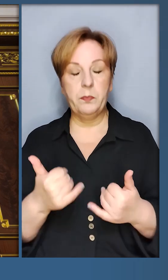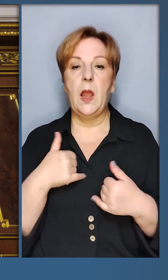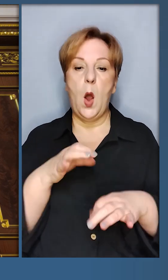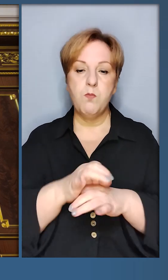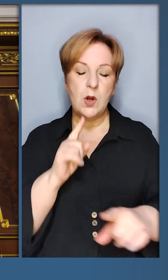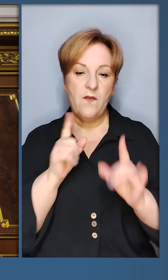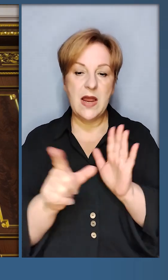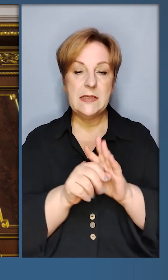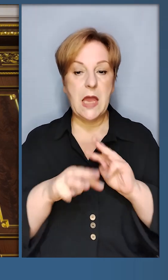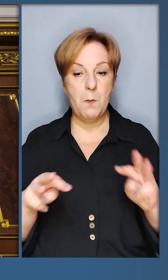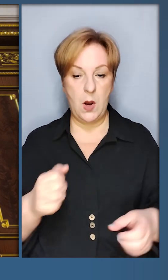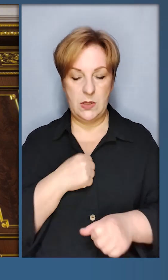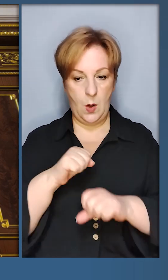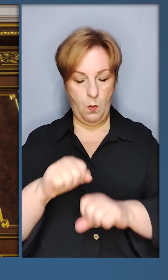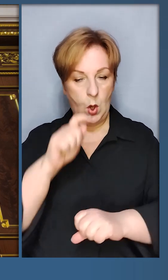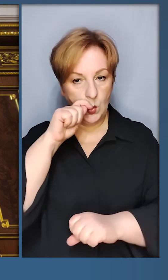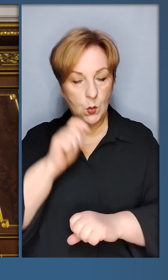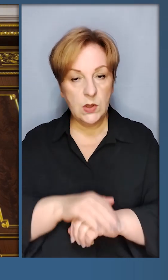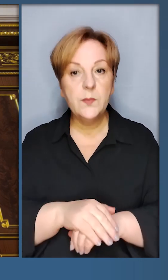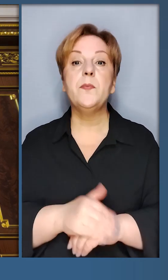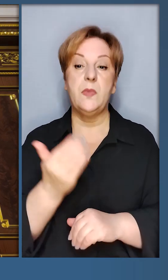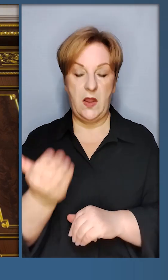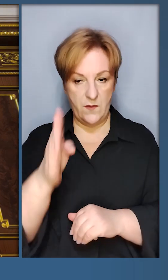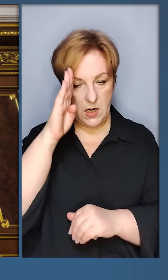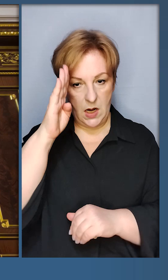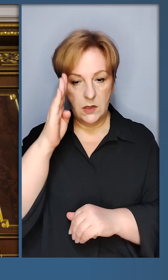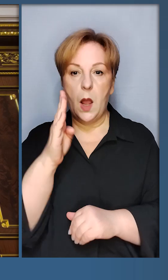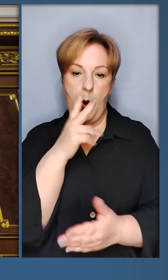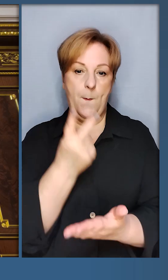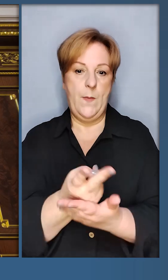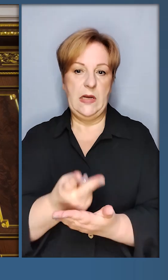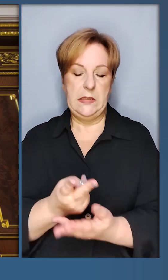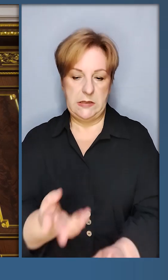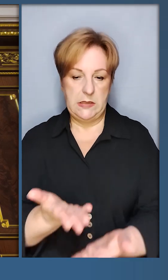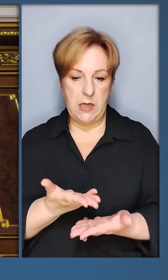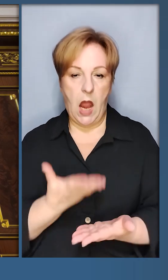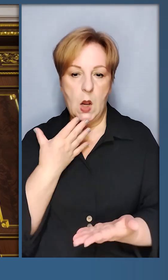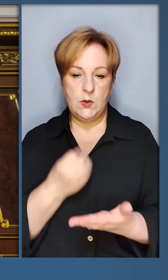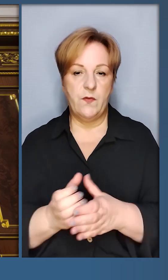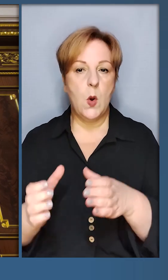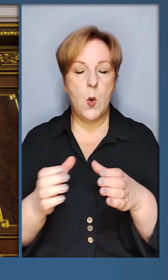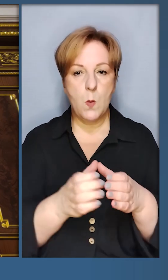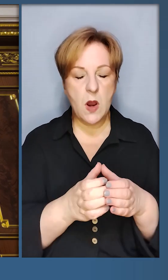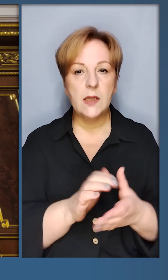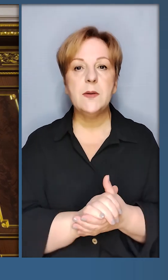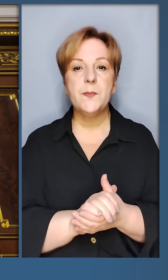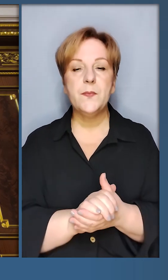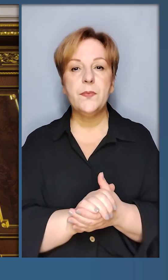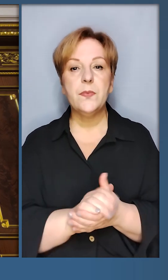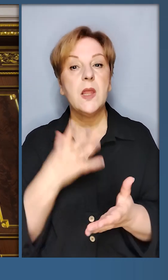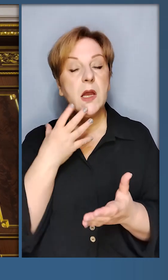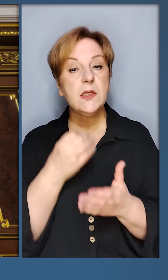сьогодні. Я провів нараду з міністром оборони України. Він представив свою команду,